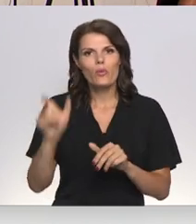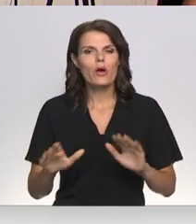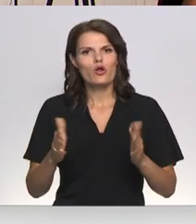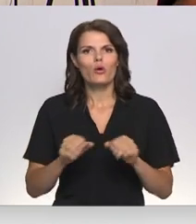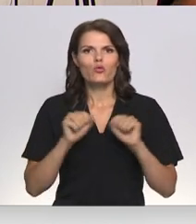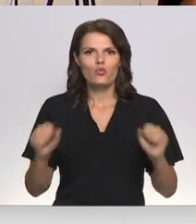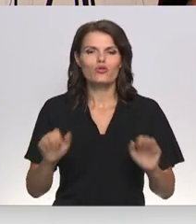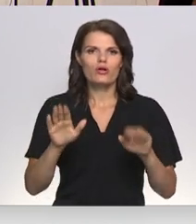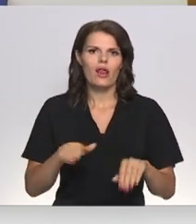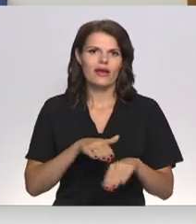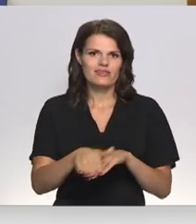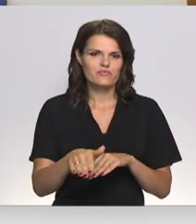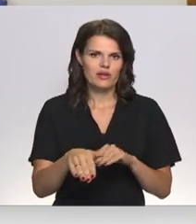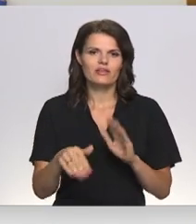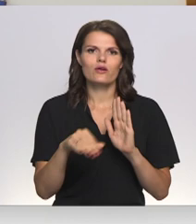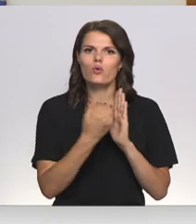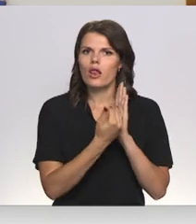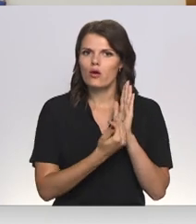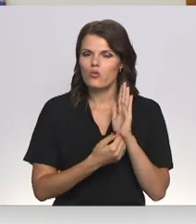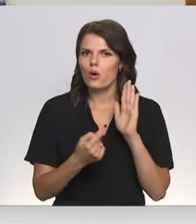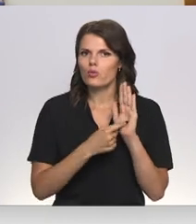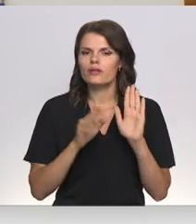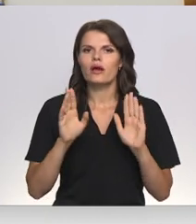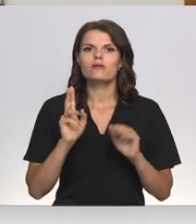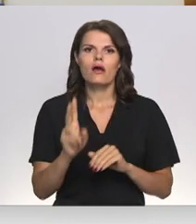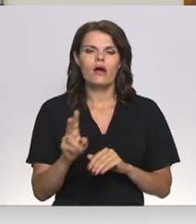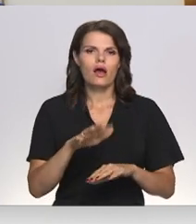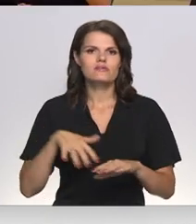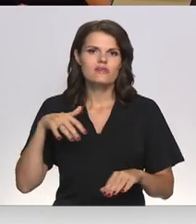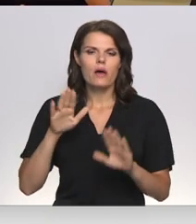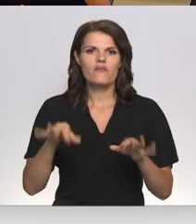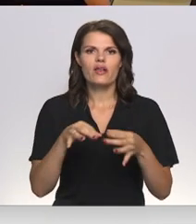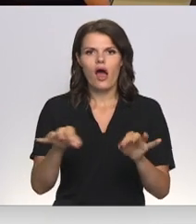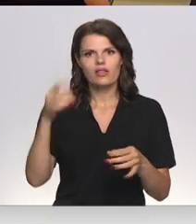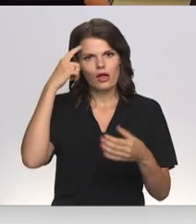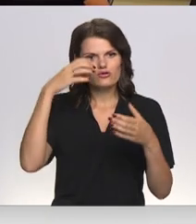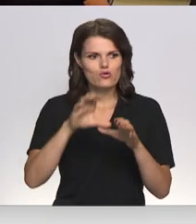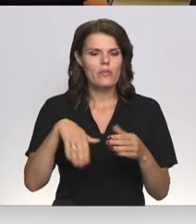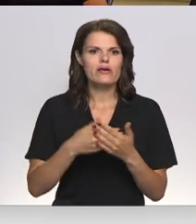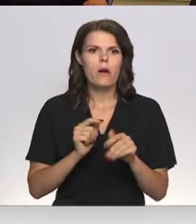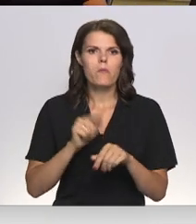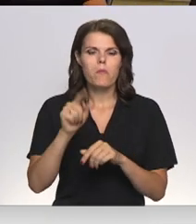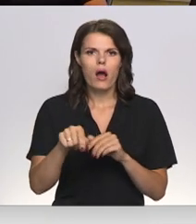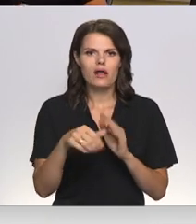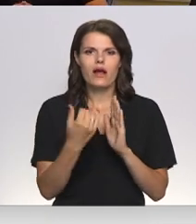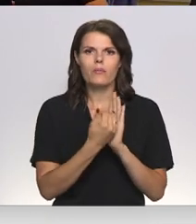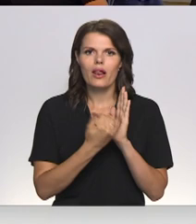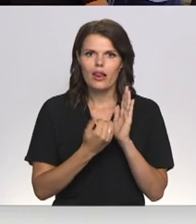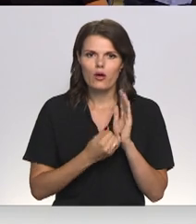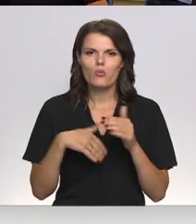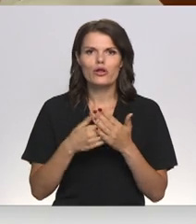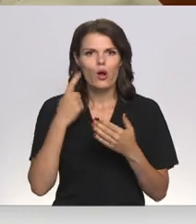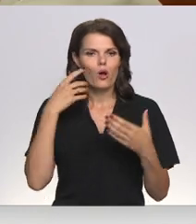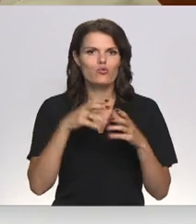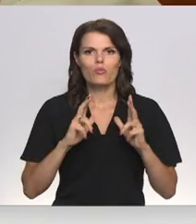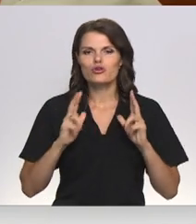lai tiktu izpildīts likums. Likumā notieca, ka saim var atlaist domi, ja tātkārt vada nepildi vai pārkāp likumus, kā arī, ja domas priekššādētais